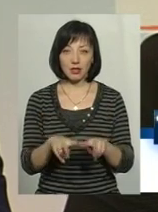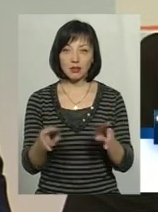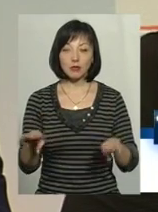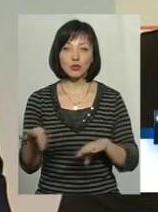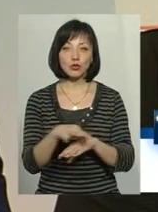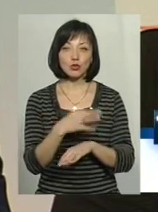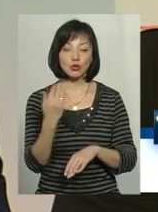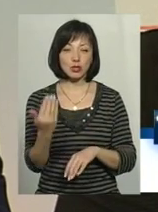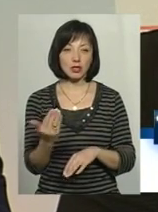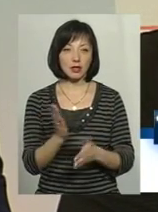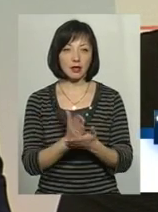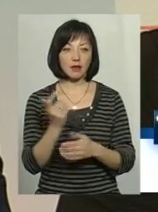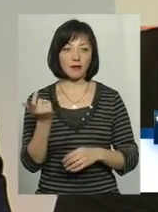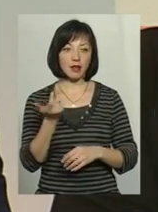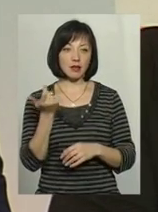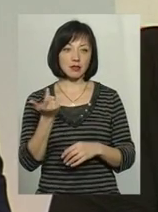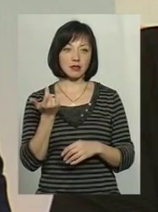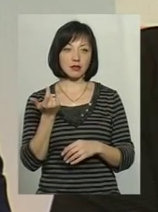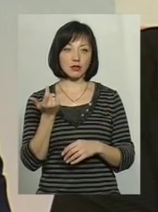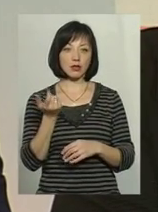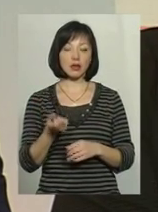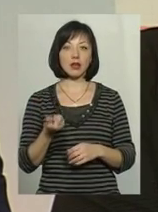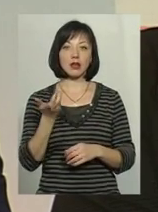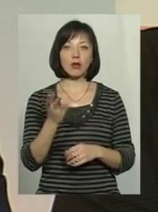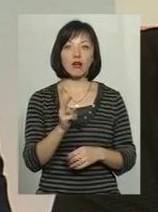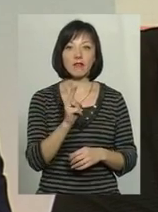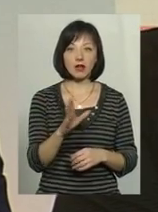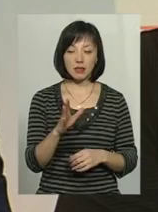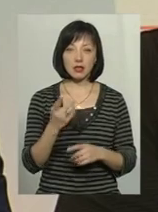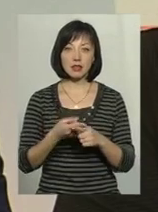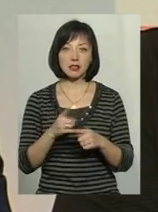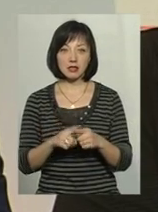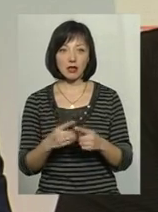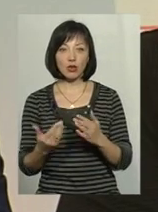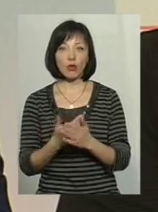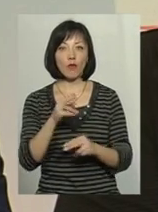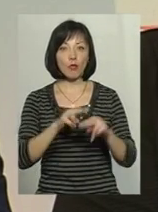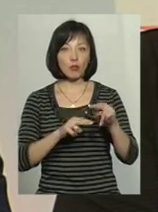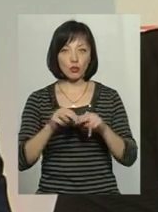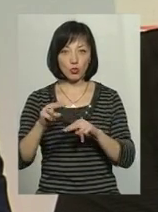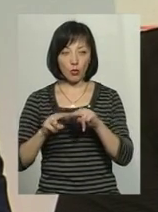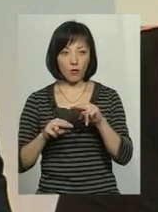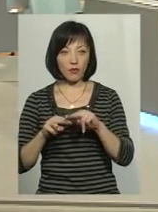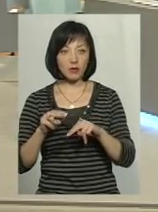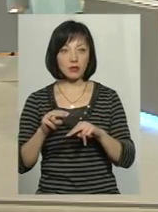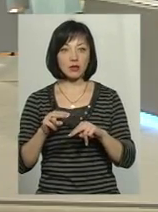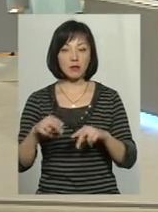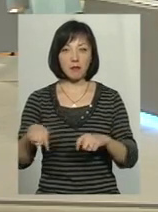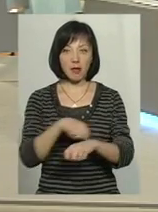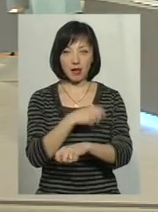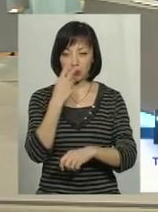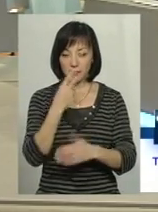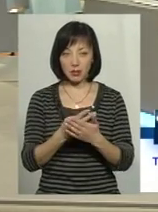дружина його є власницею кількох квартир. Це, мабуть, є новобудови, дивлячись на метрежі.